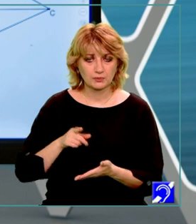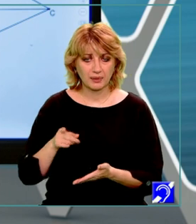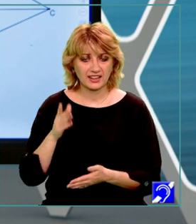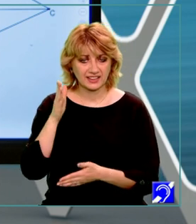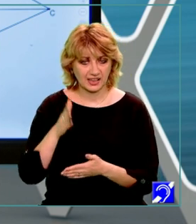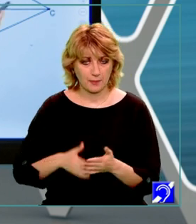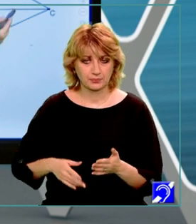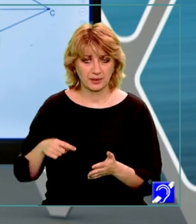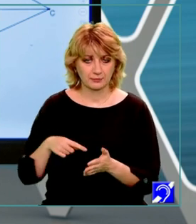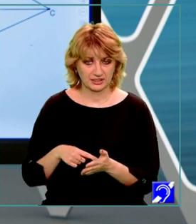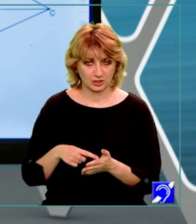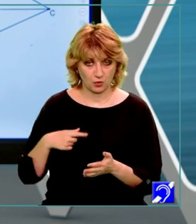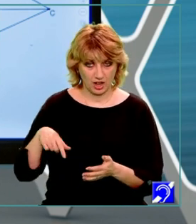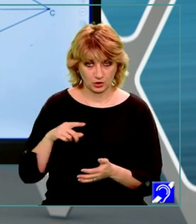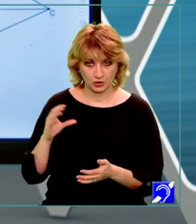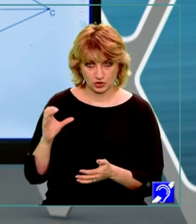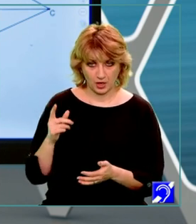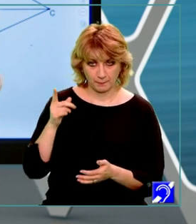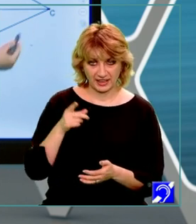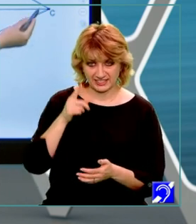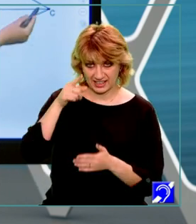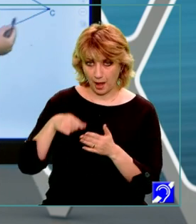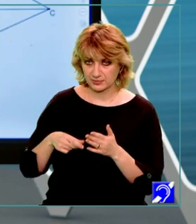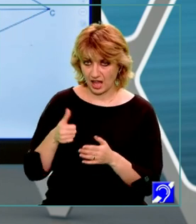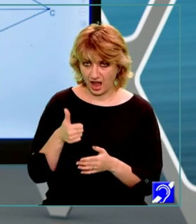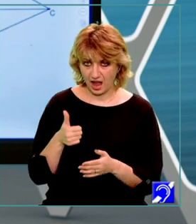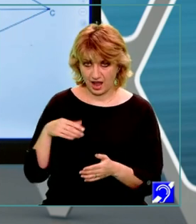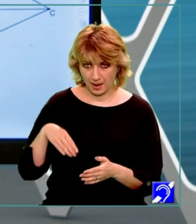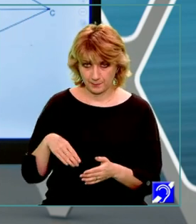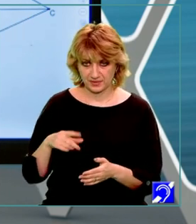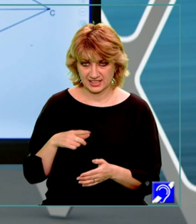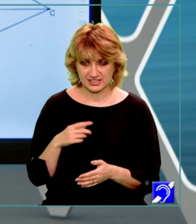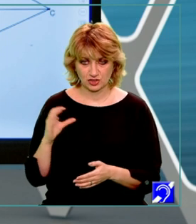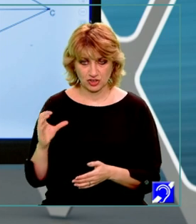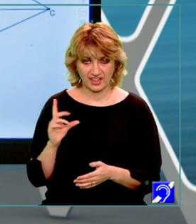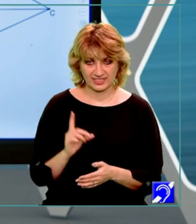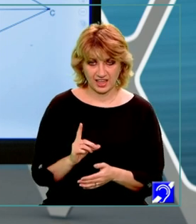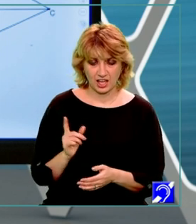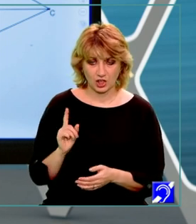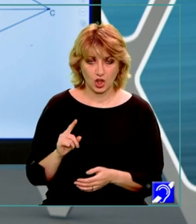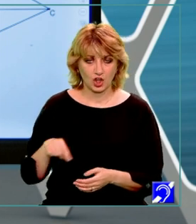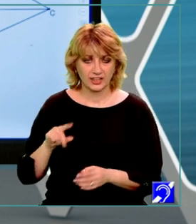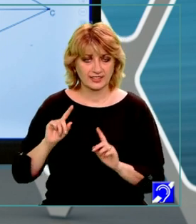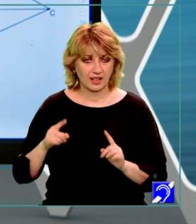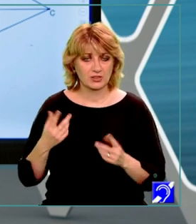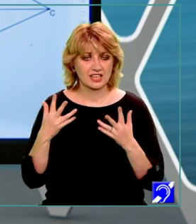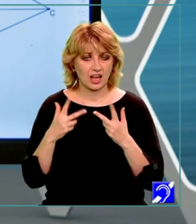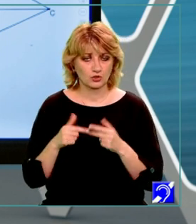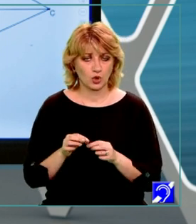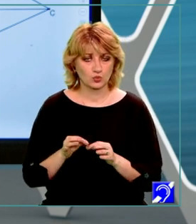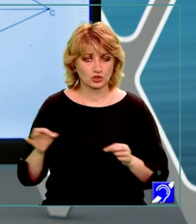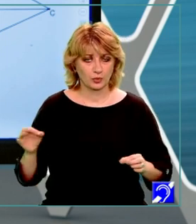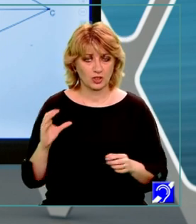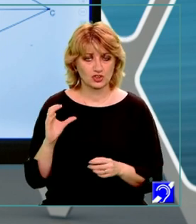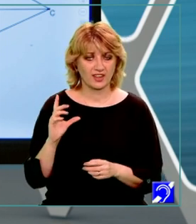meu, perpendicularea din C pe dreapta AM este CD. Deci noi trebuie să calculăm lungimea segmentului